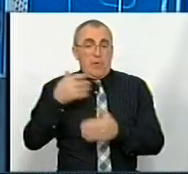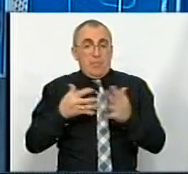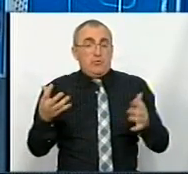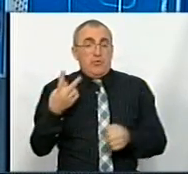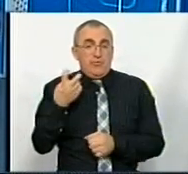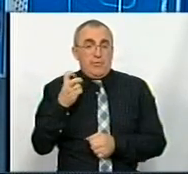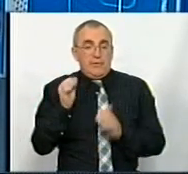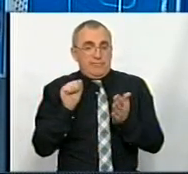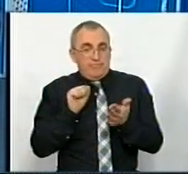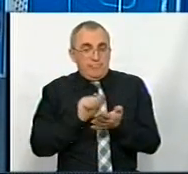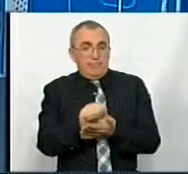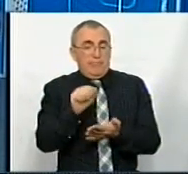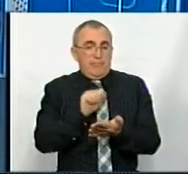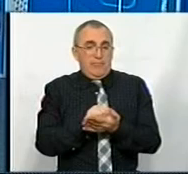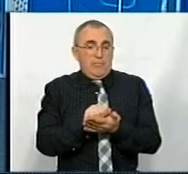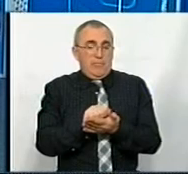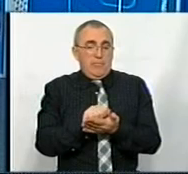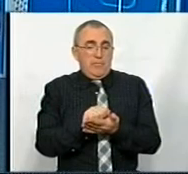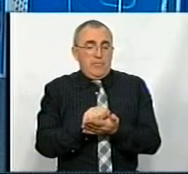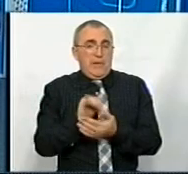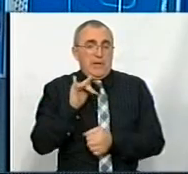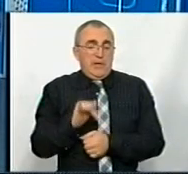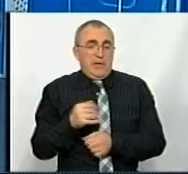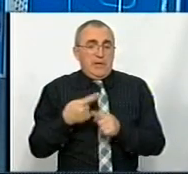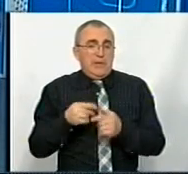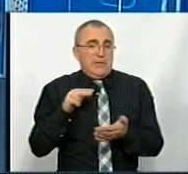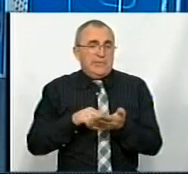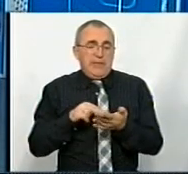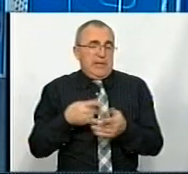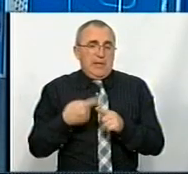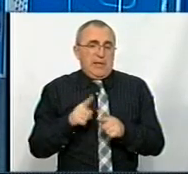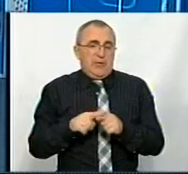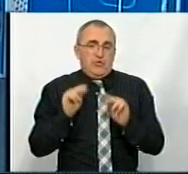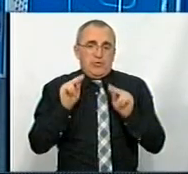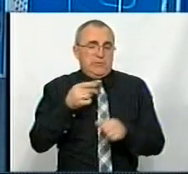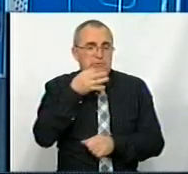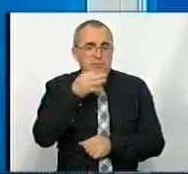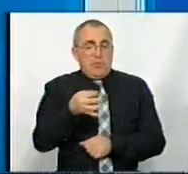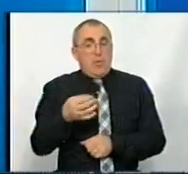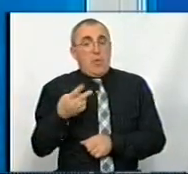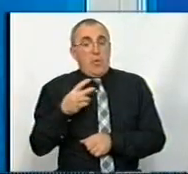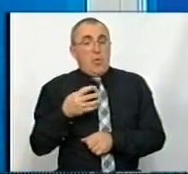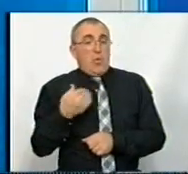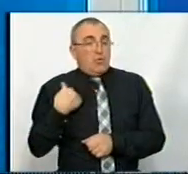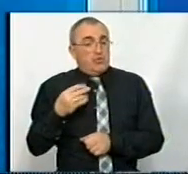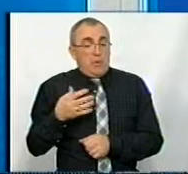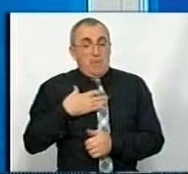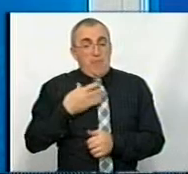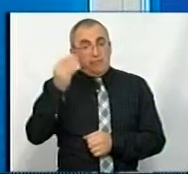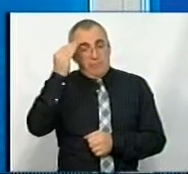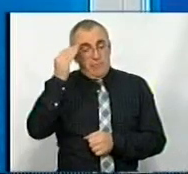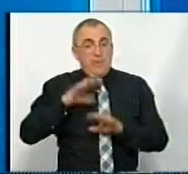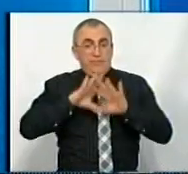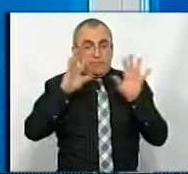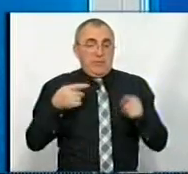статей випускає, і ціни не завжди такі, чесно скажу. Хоча, на мій погляд, це